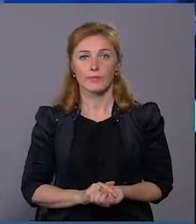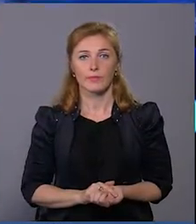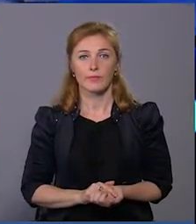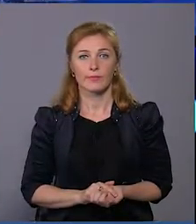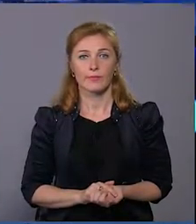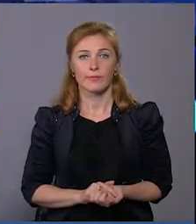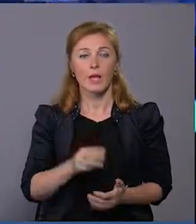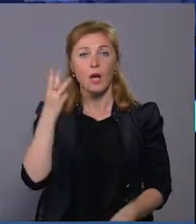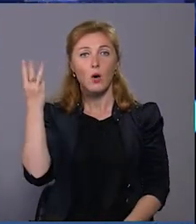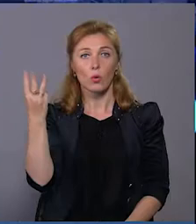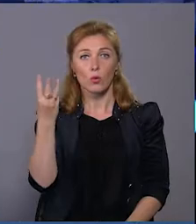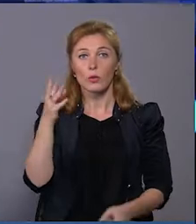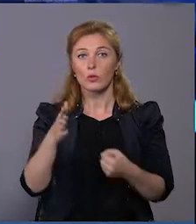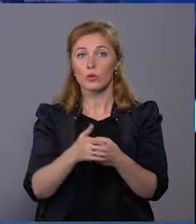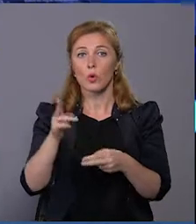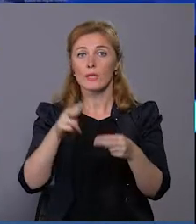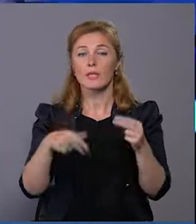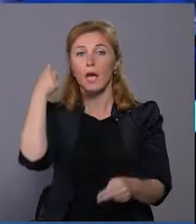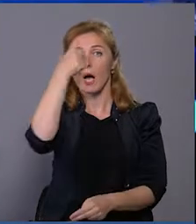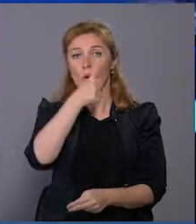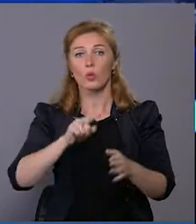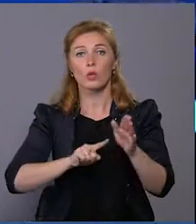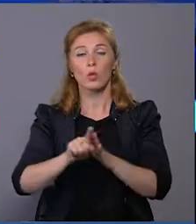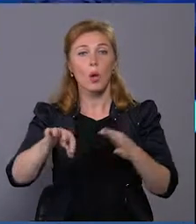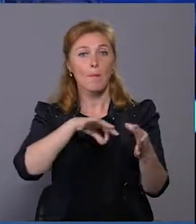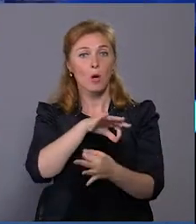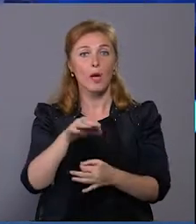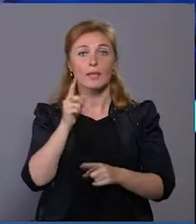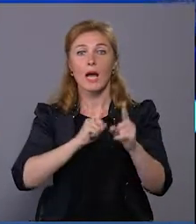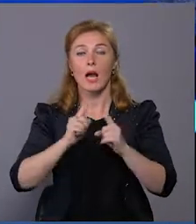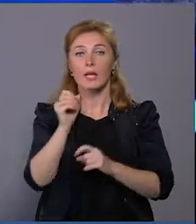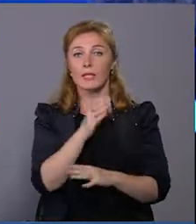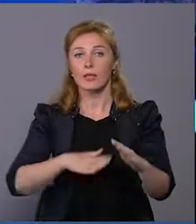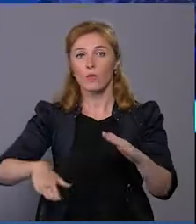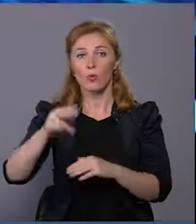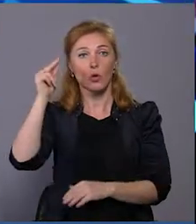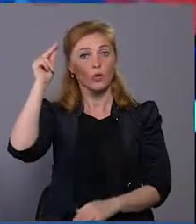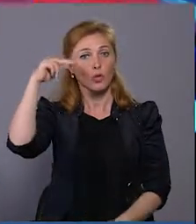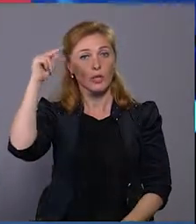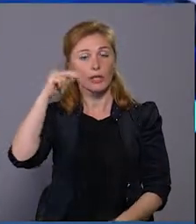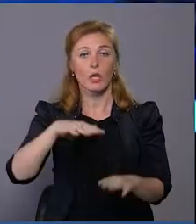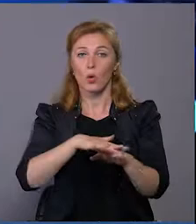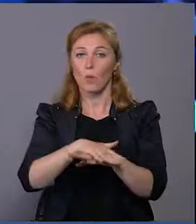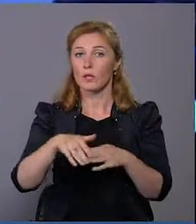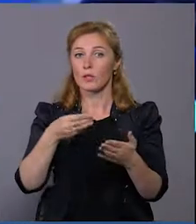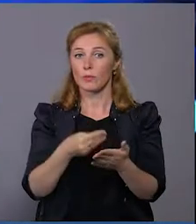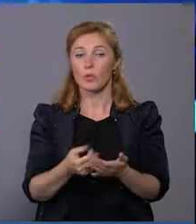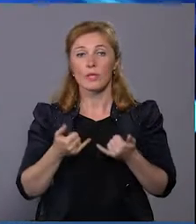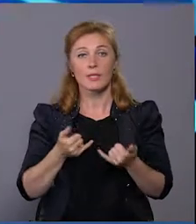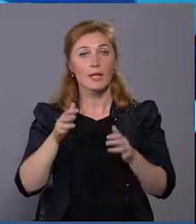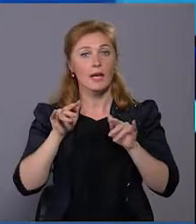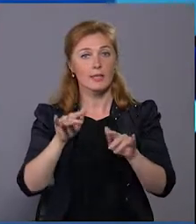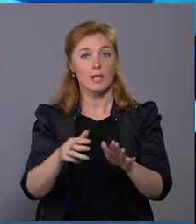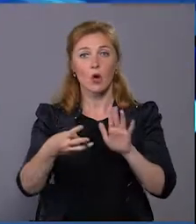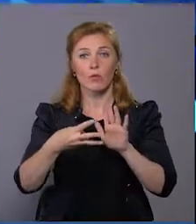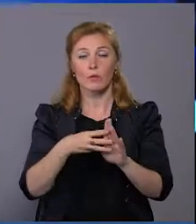У Хмельницькому до кінця року стартує проєкт Ради Європи «Шкільний громадський бюджет». Наразі він діє у восьми